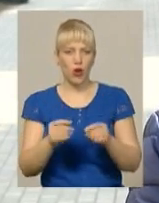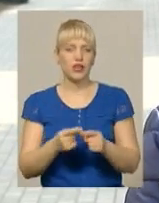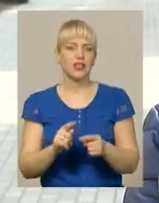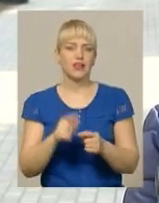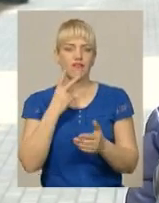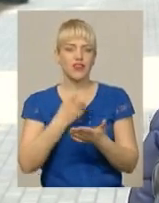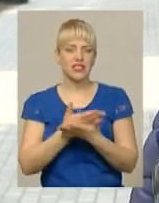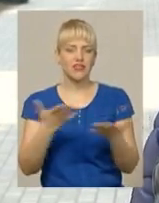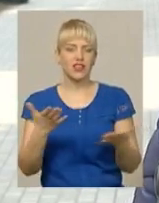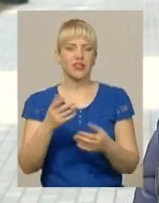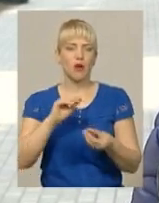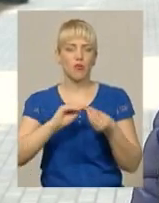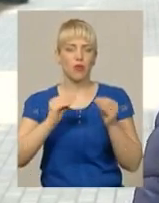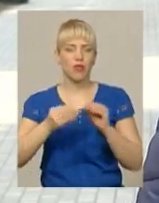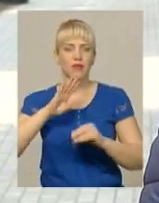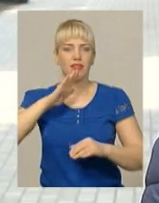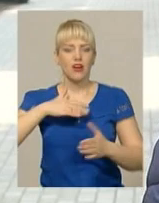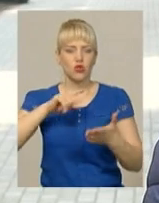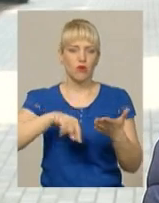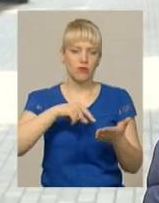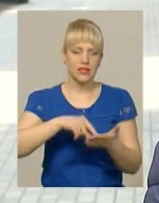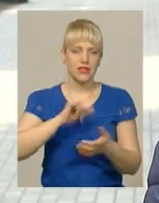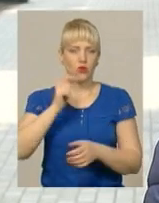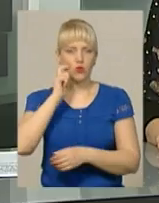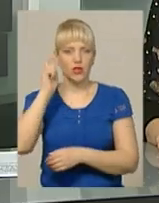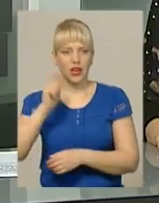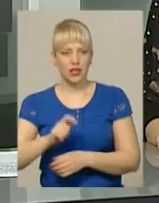а також нашої країни та шляхи її подолання.